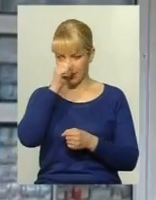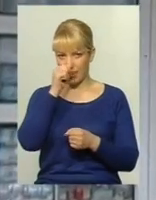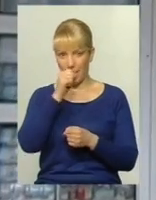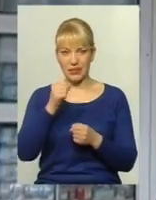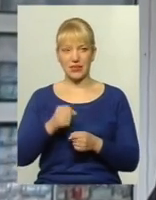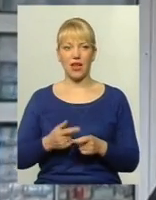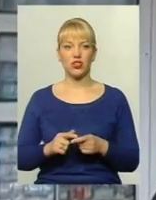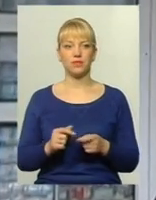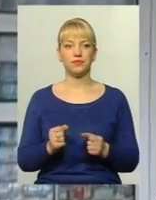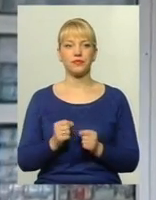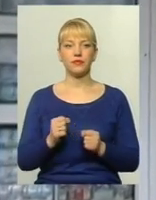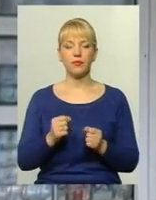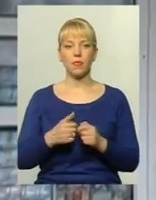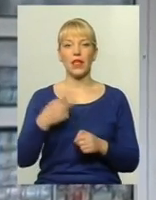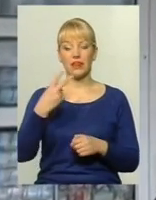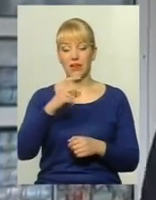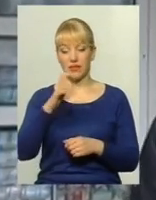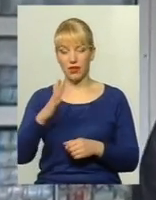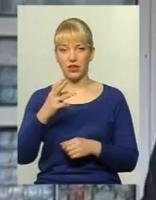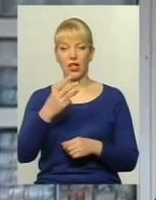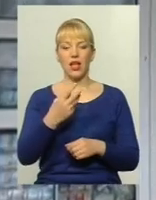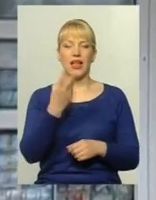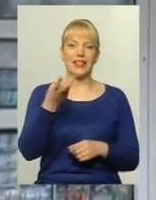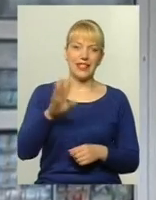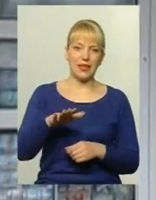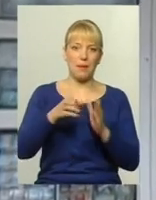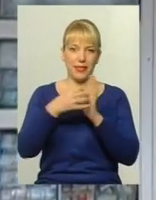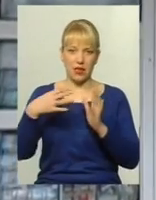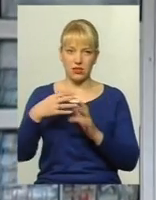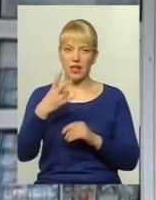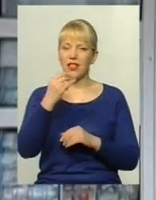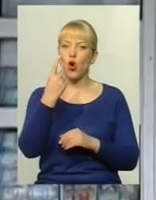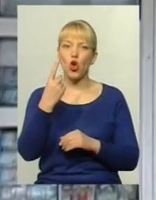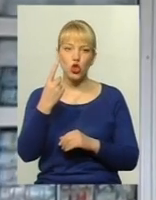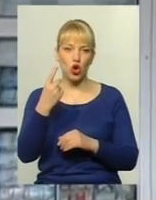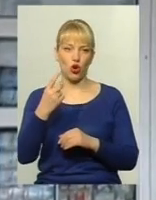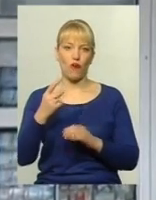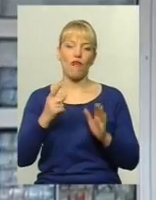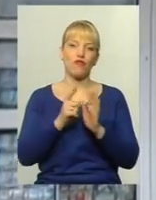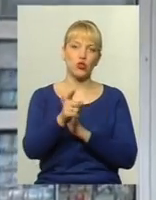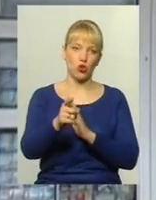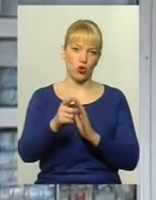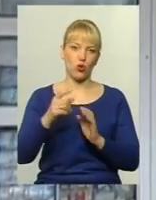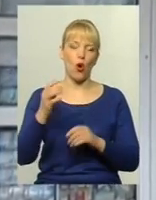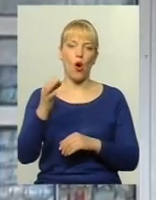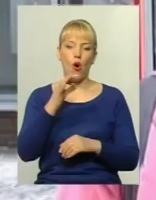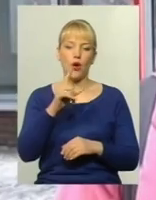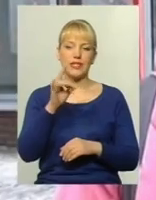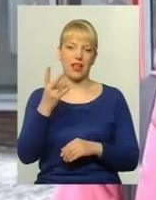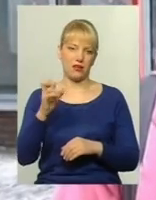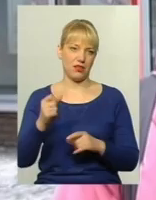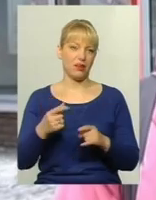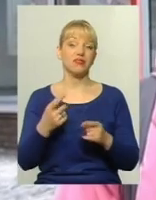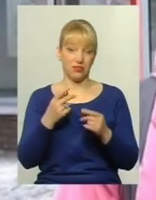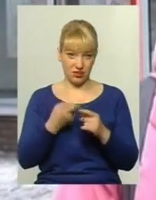20 хвилин, пройшло 3,15 і ні одного в сторону озерної Це разве диспетчерська служба працює так, як треба? Я